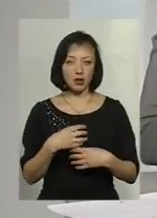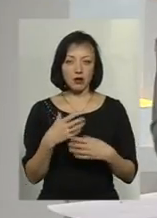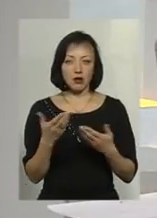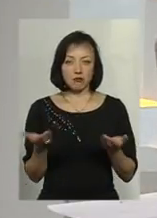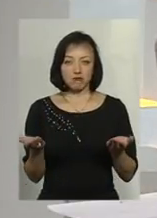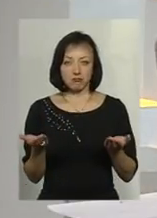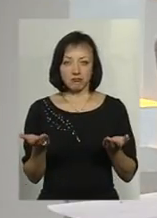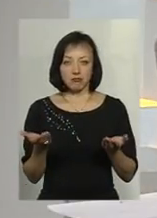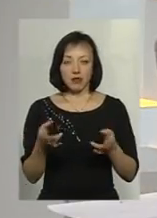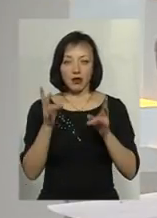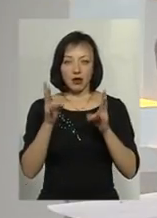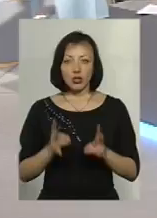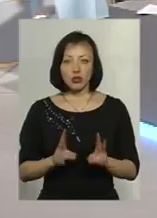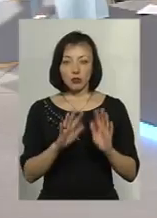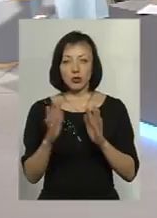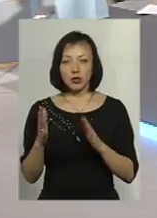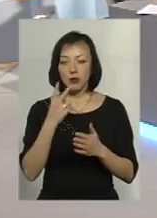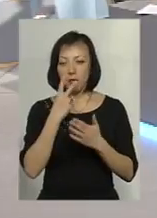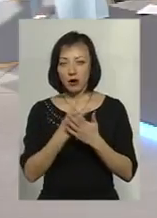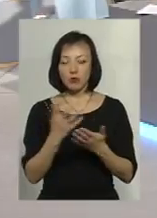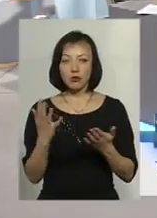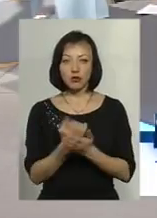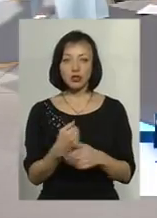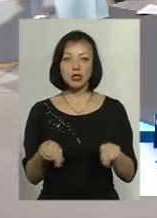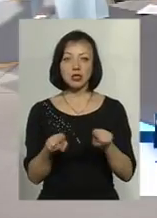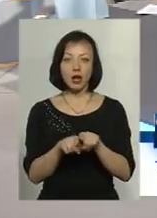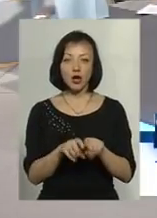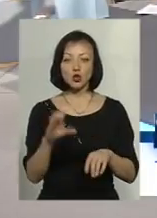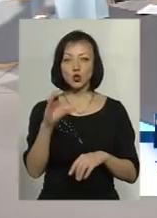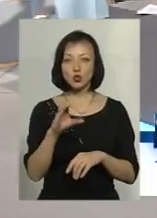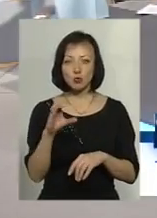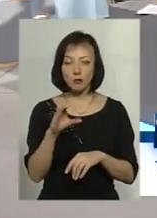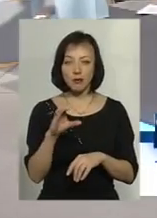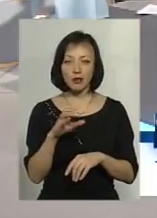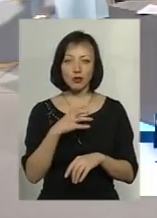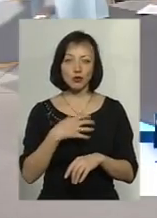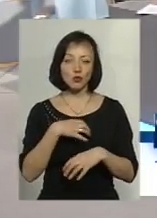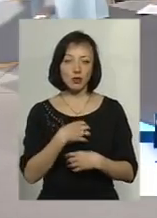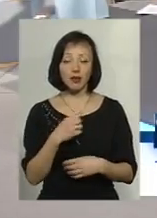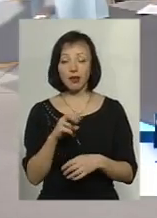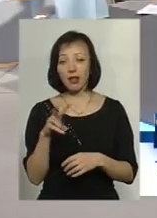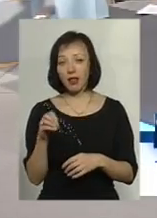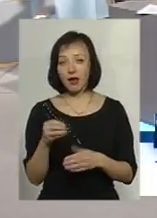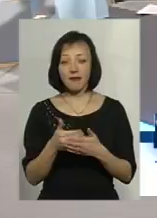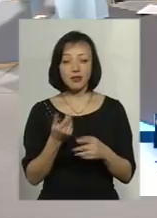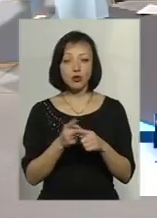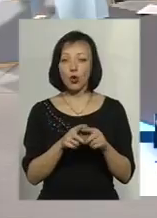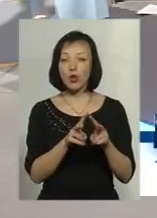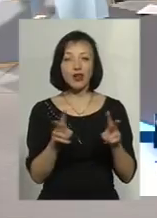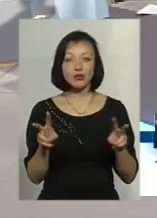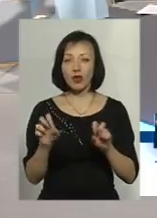трагічних. Бачите, воно вийшлося, як би суми, сумні, але від цього ніхто не